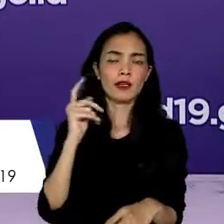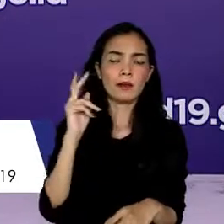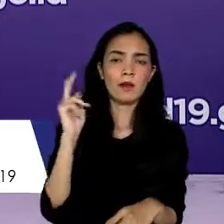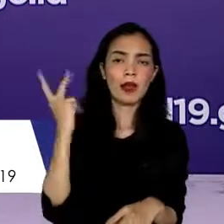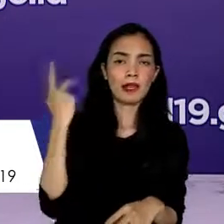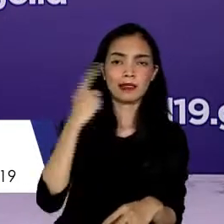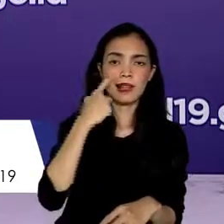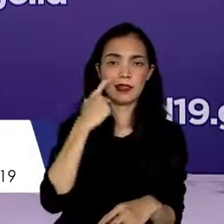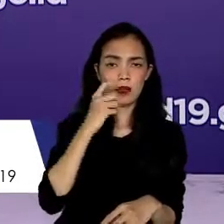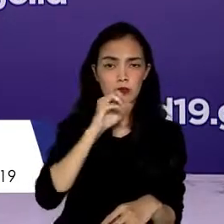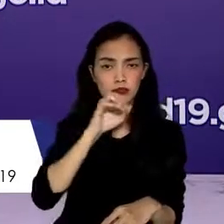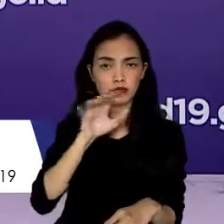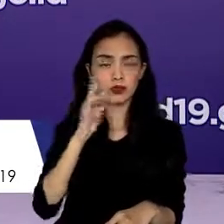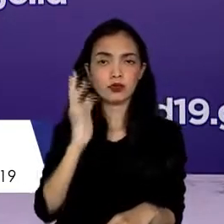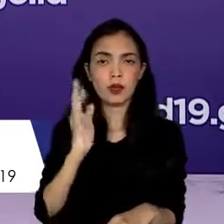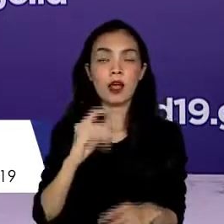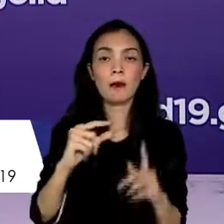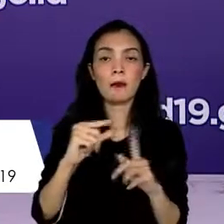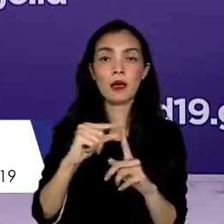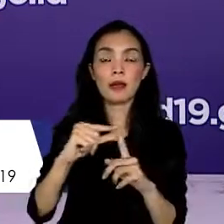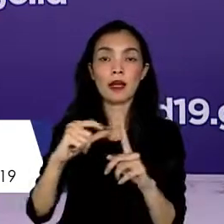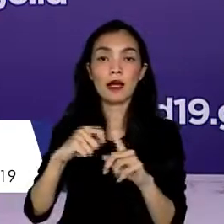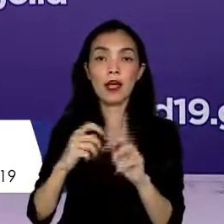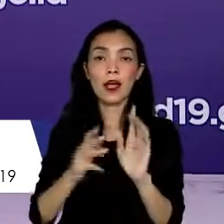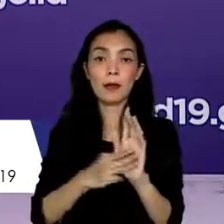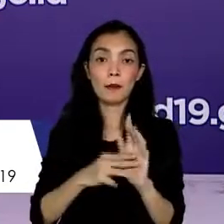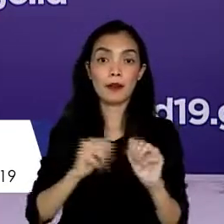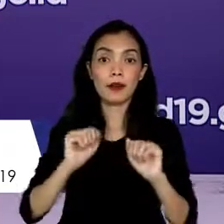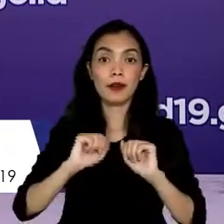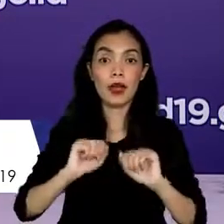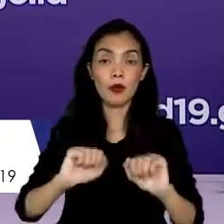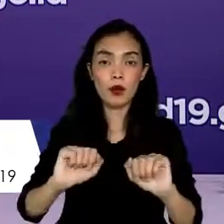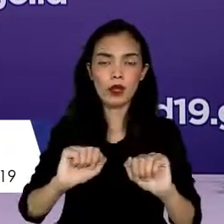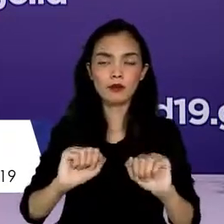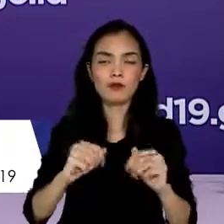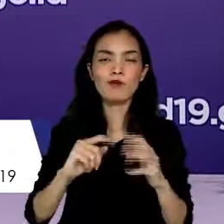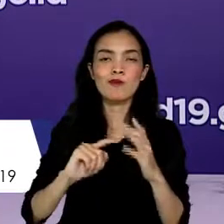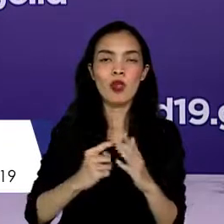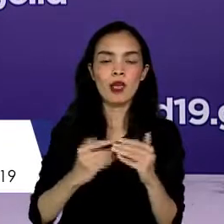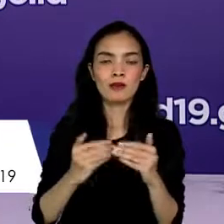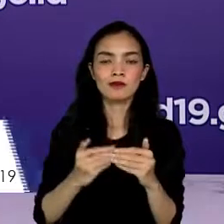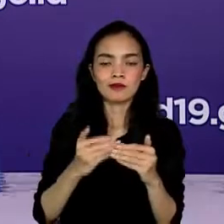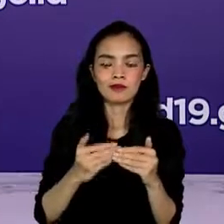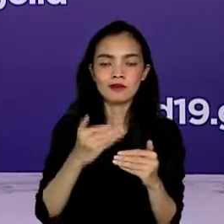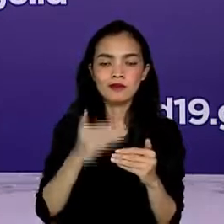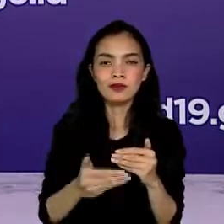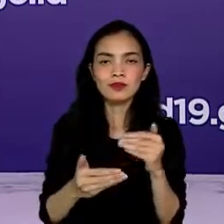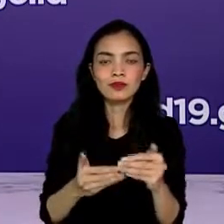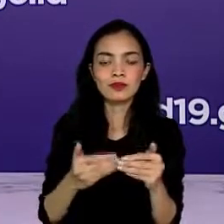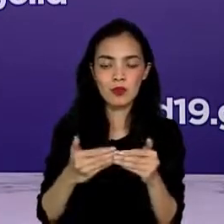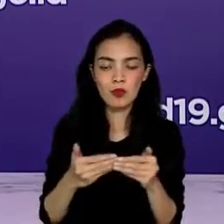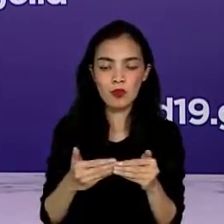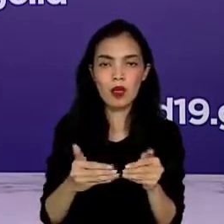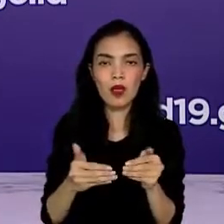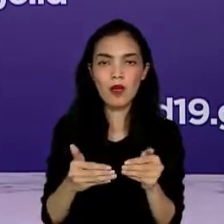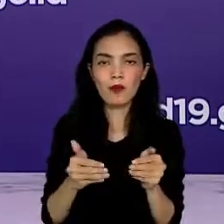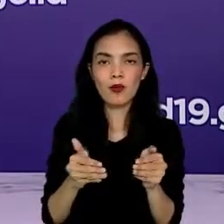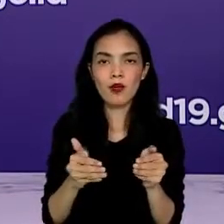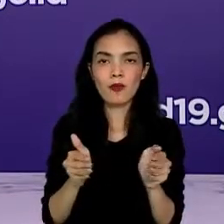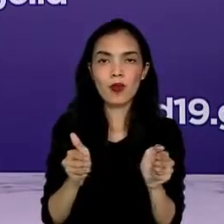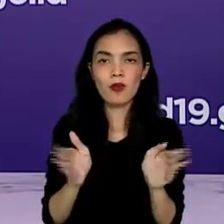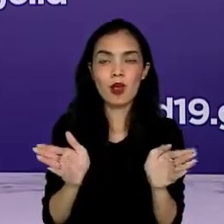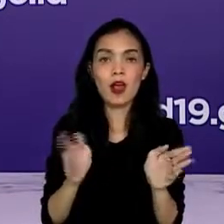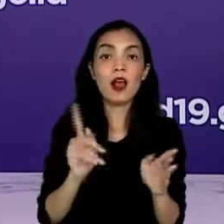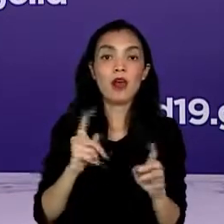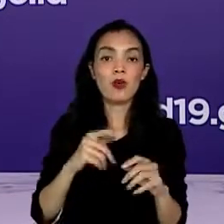Selasa lalu, bahwa PPKM darurat akan dibuka bertahap apabila kasus mengalami penurunan